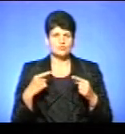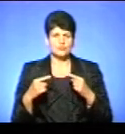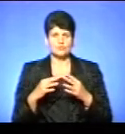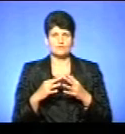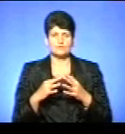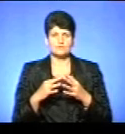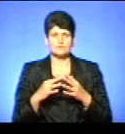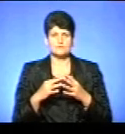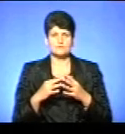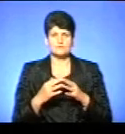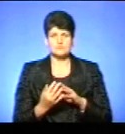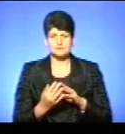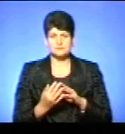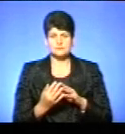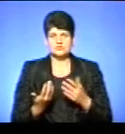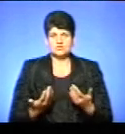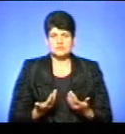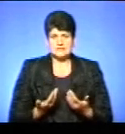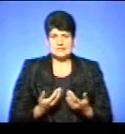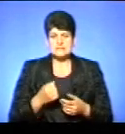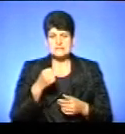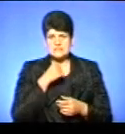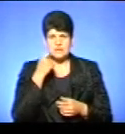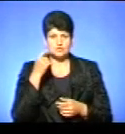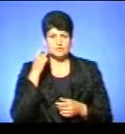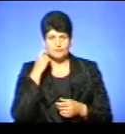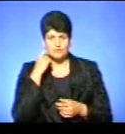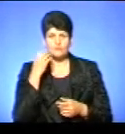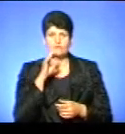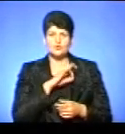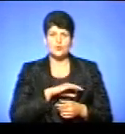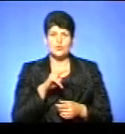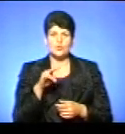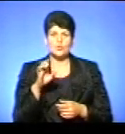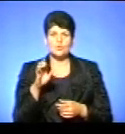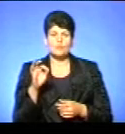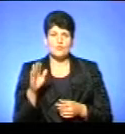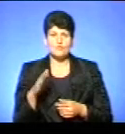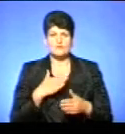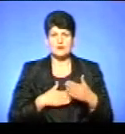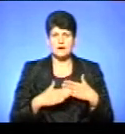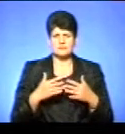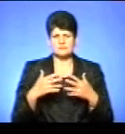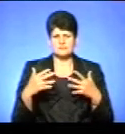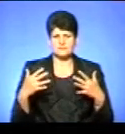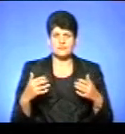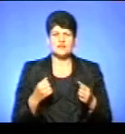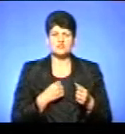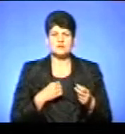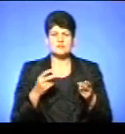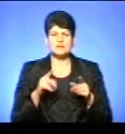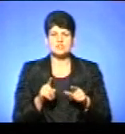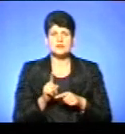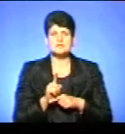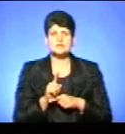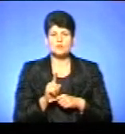пункті, ну, жителі старшого віку все-таки вживають любови, радости і так далі. На жаль, залишиться ця норма